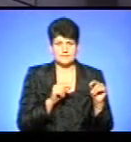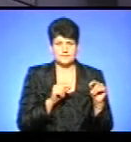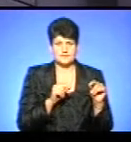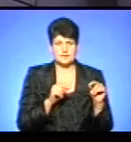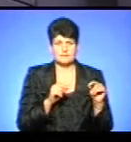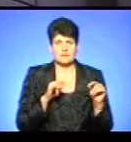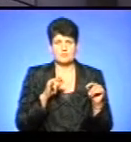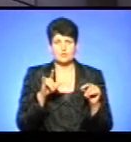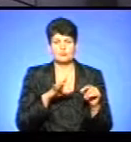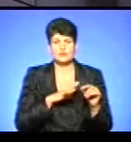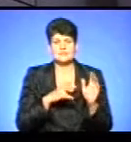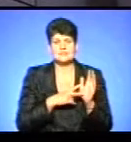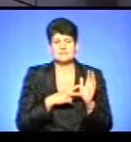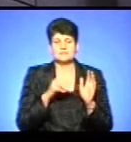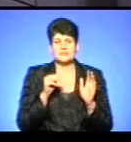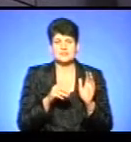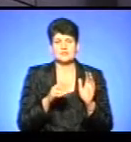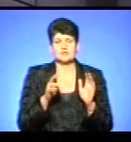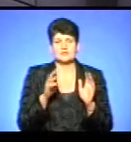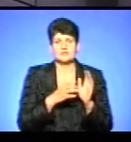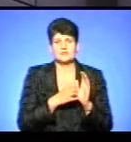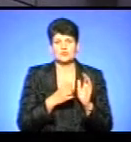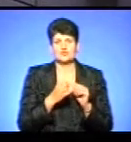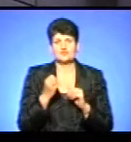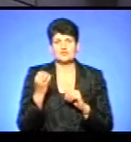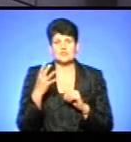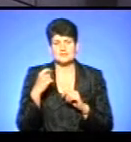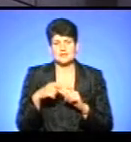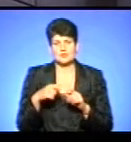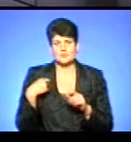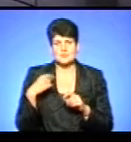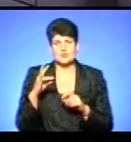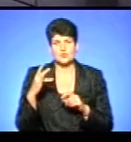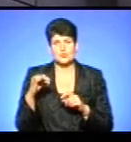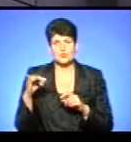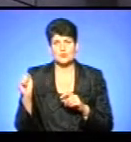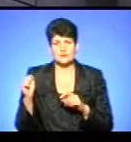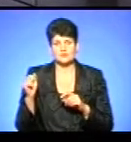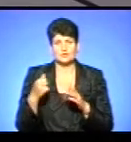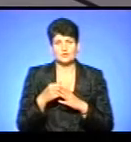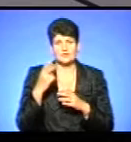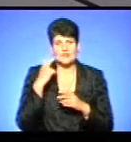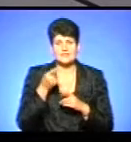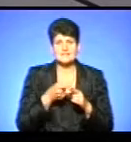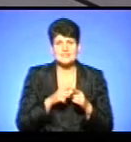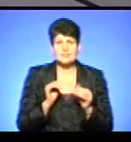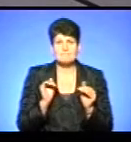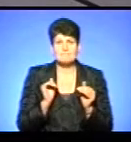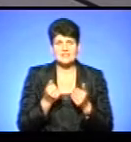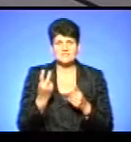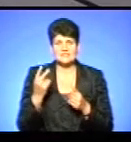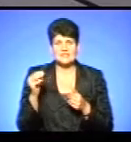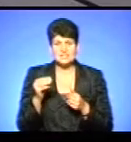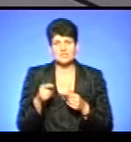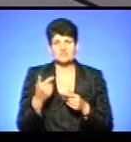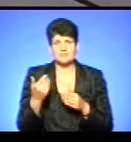відстань 7 914 кілометрів. Це з Нью-Йорка до Києва. Тобто на 2 тисячі менше, ніж проїхали ви на велосипеди?